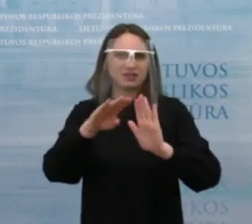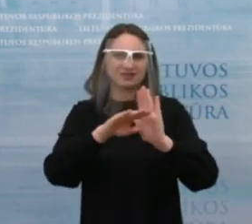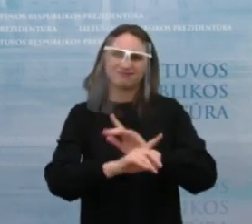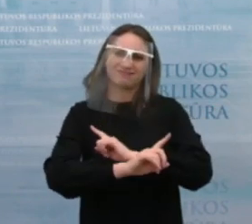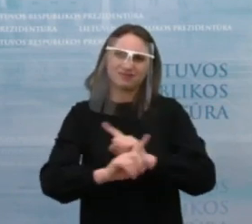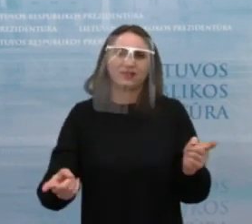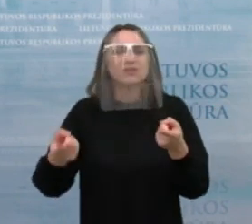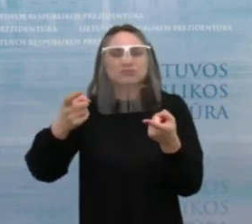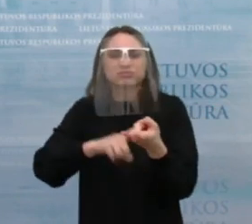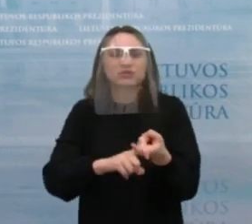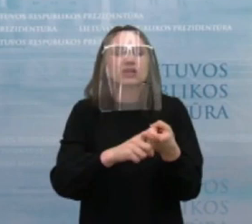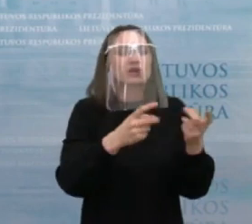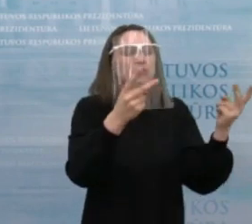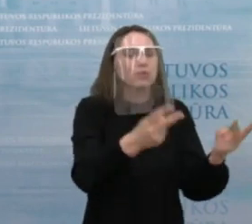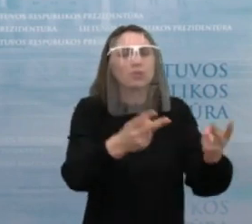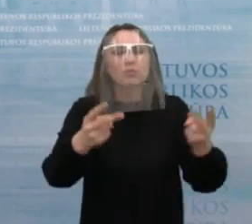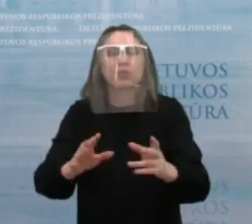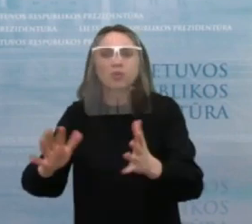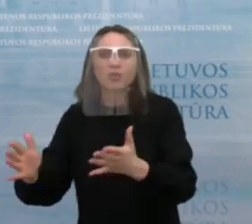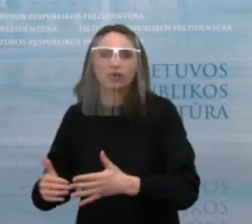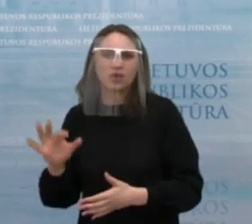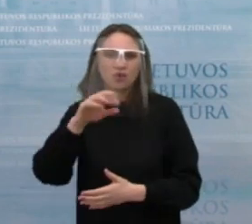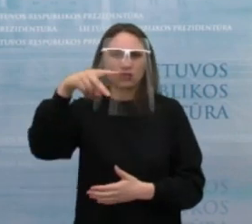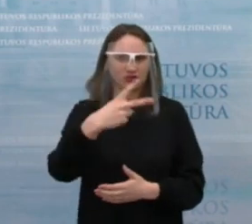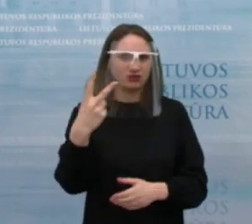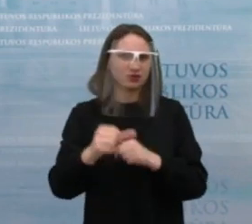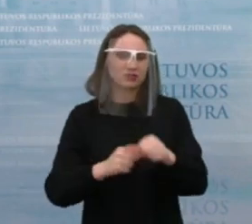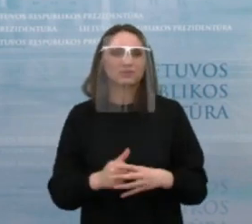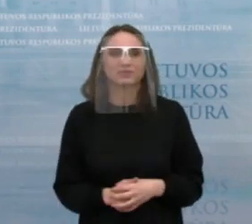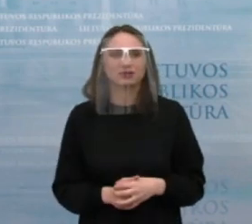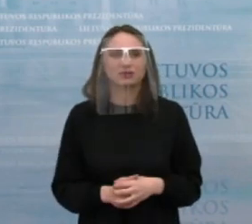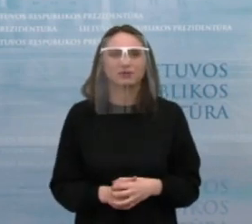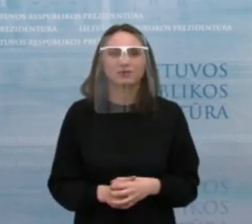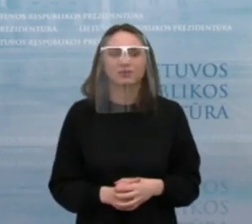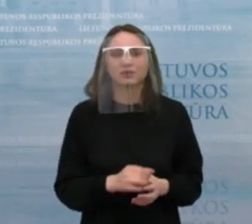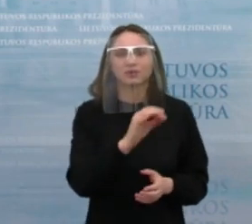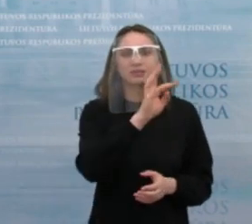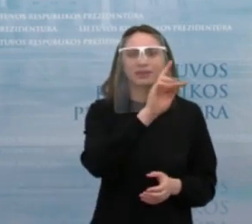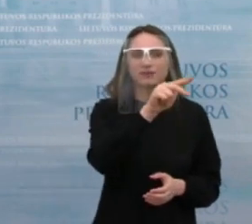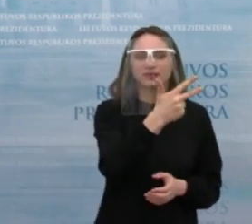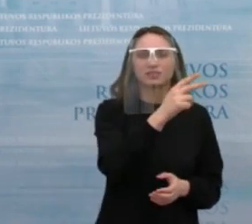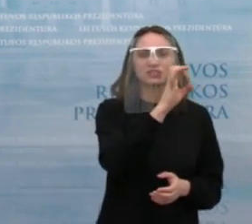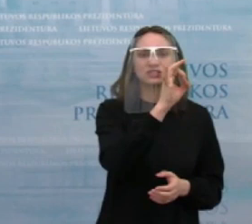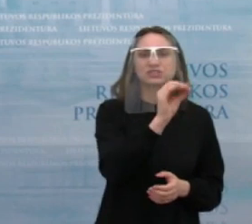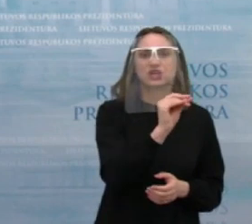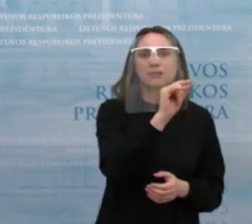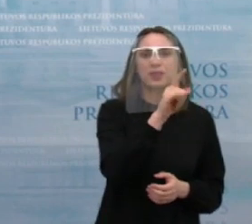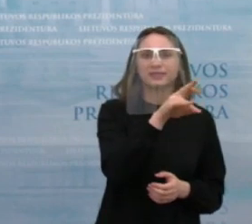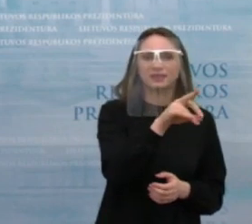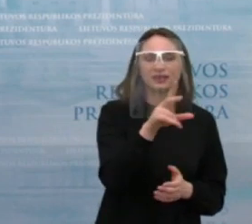koks bus dydis vienos ar kitos išmokos 22 metais. Na ir dar Eglė Šepetitė TV3. Prašau, Eglė.